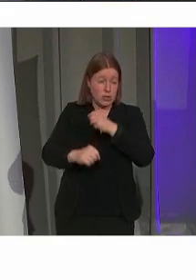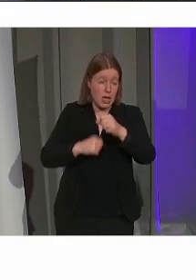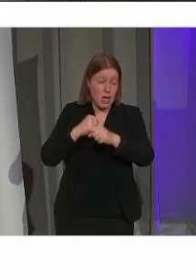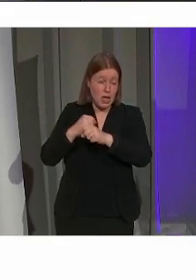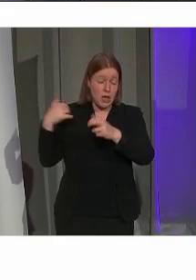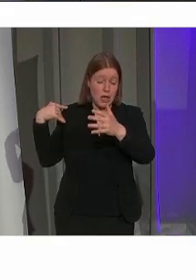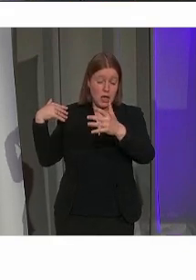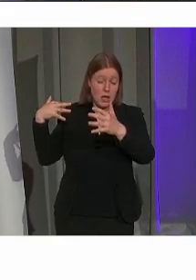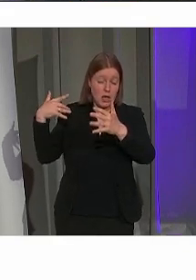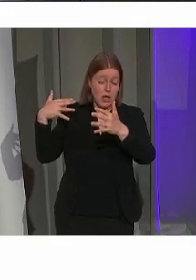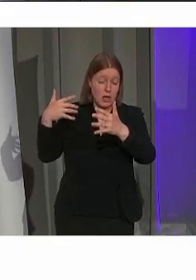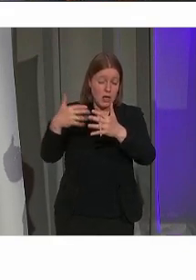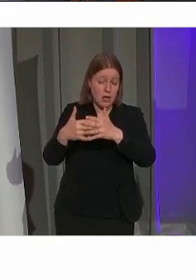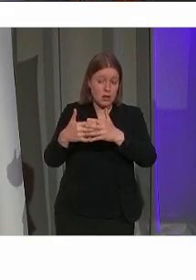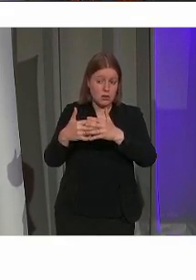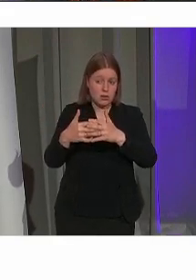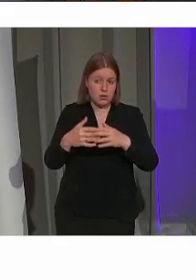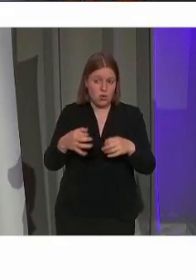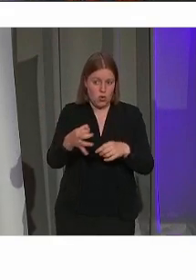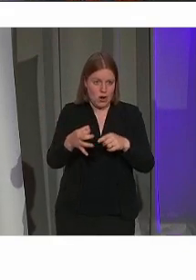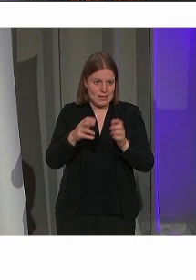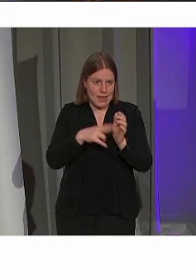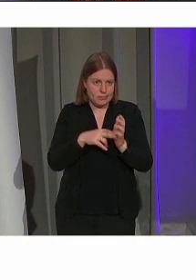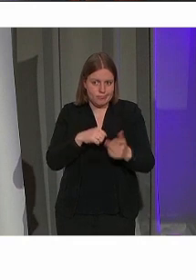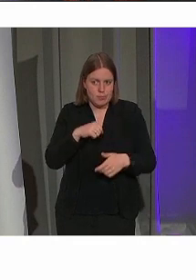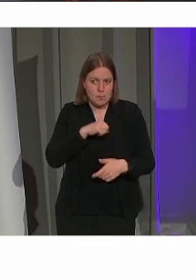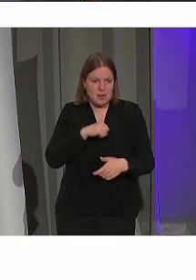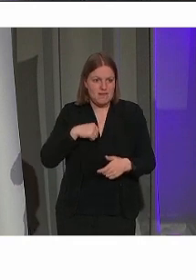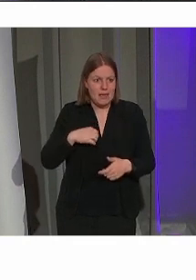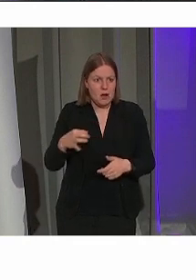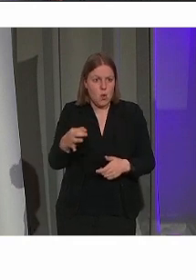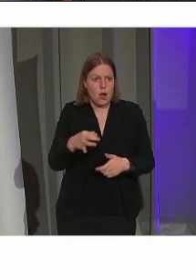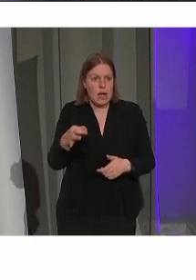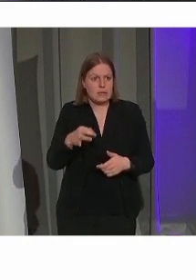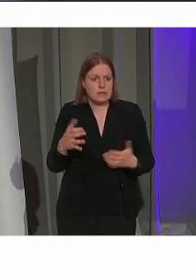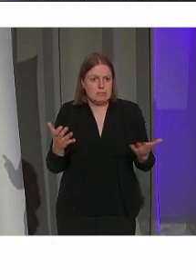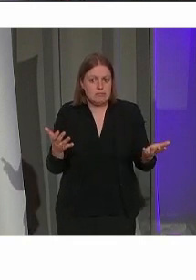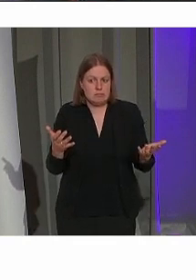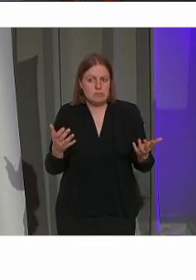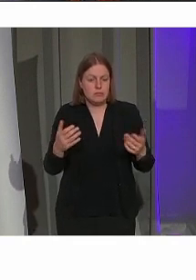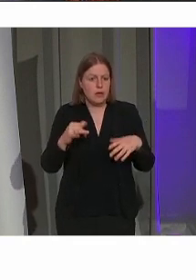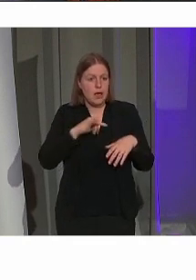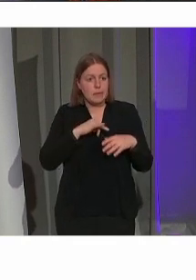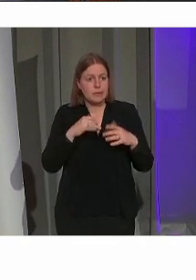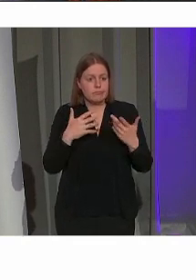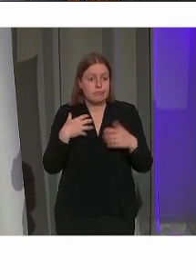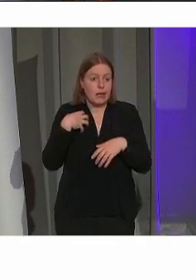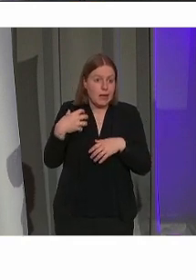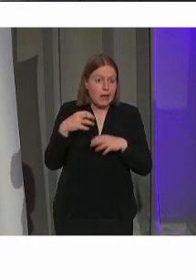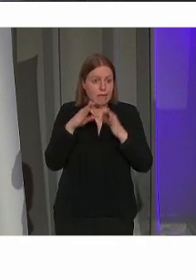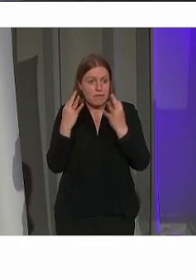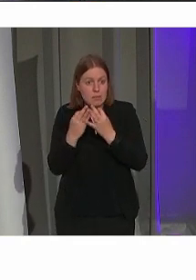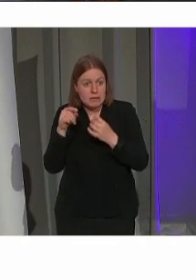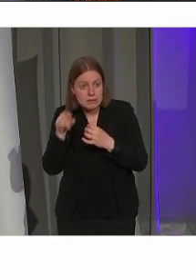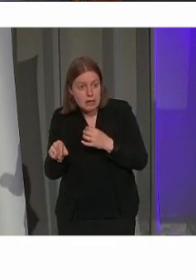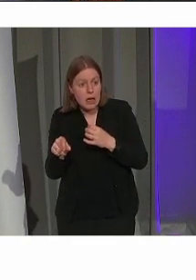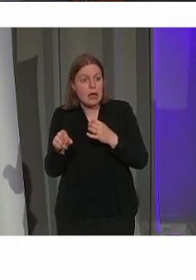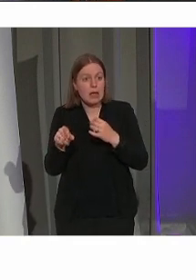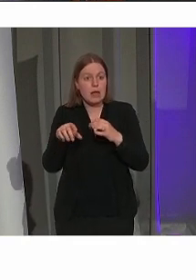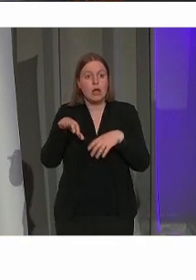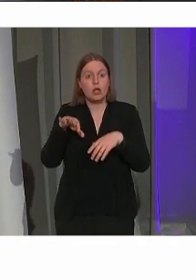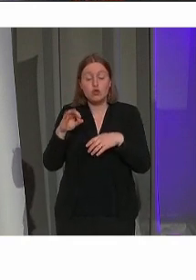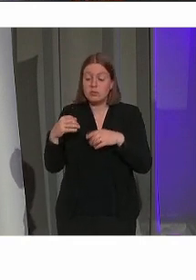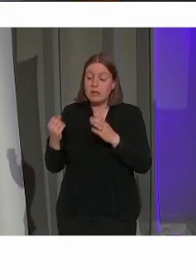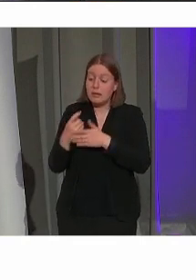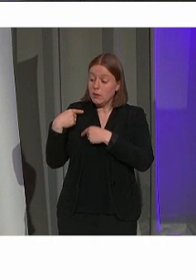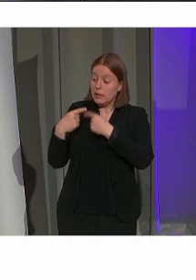is zo'n locatie een louter privélocatie. Dat is op zich een aantal adelijke families. Het gaat over van generatie op generatie, wisselt dan een